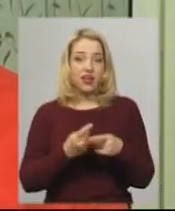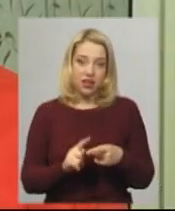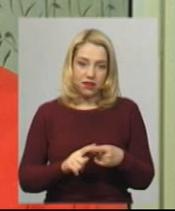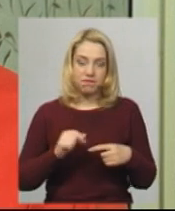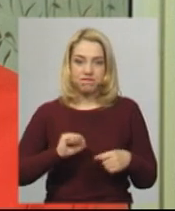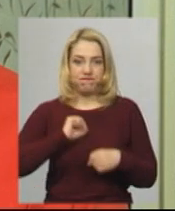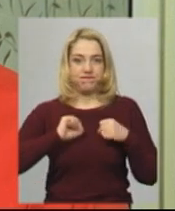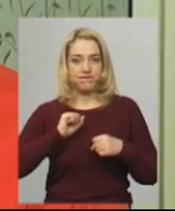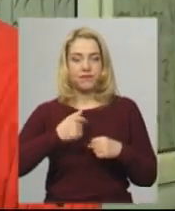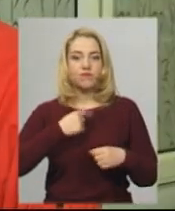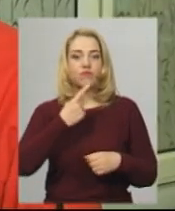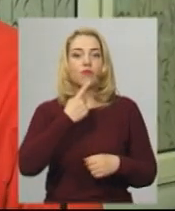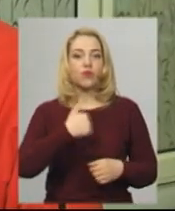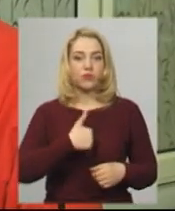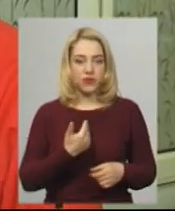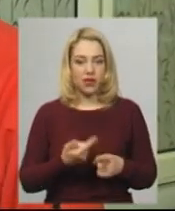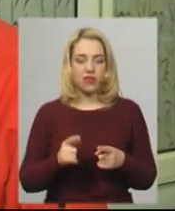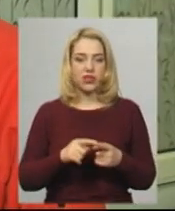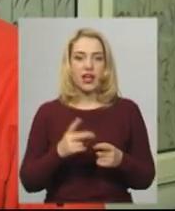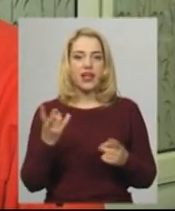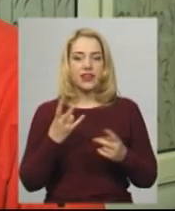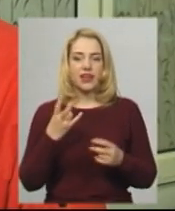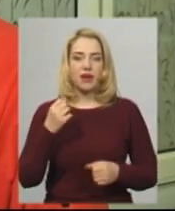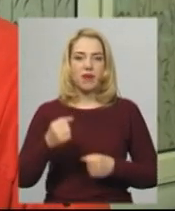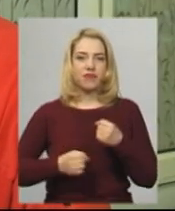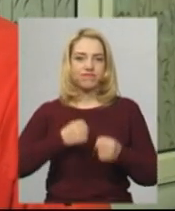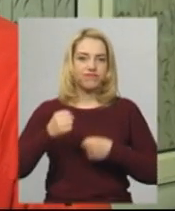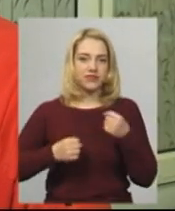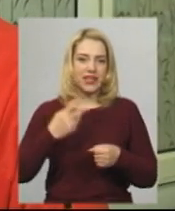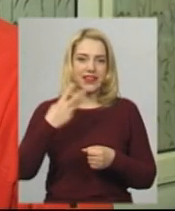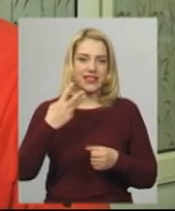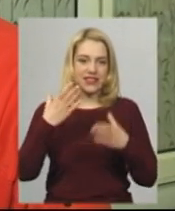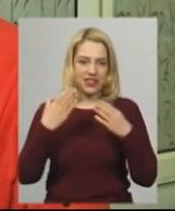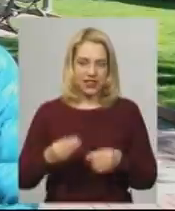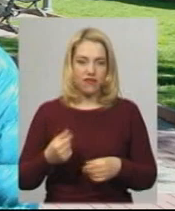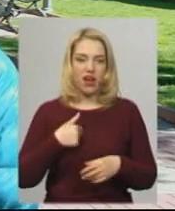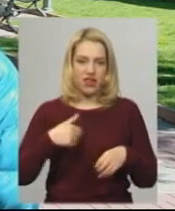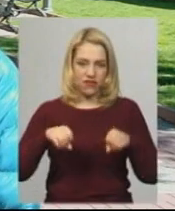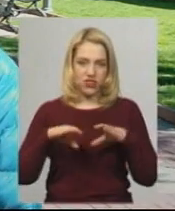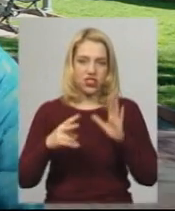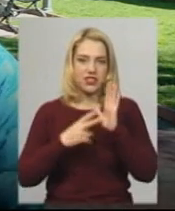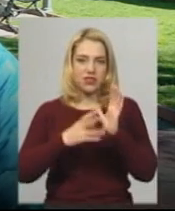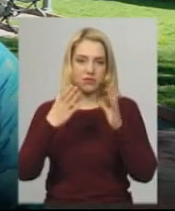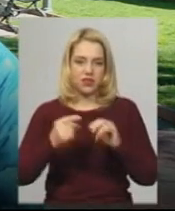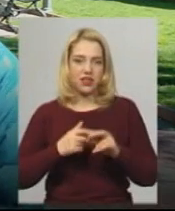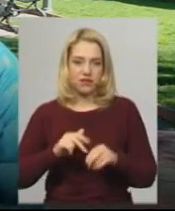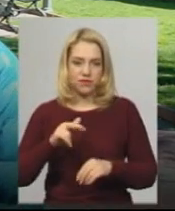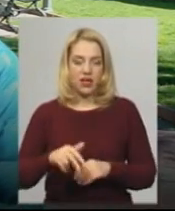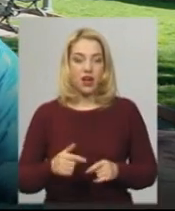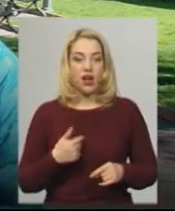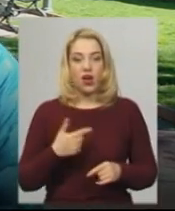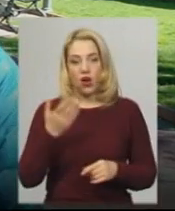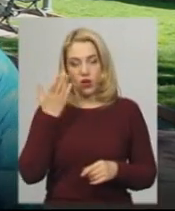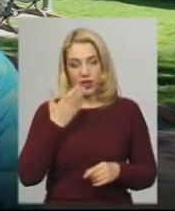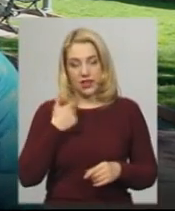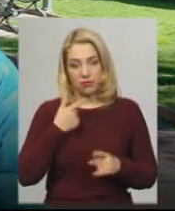піднятися, тобто, на висоту за 30 днів. Але я вирішив його за 7 днів подолати. «Про челендж «Еверест вдома» я дізнався з